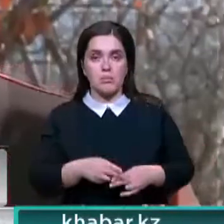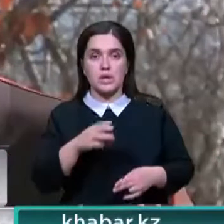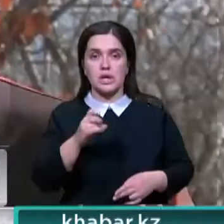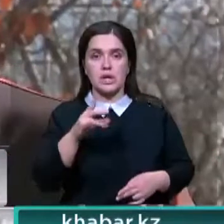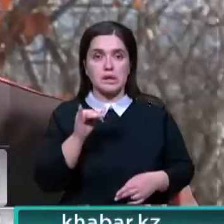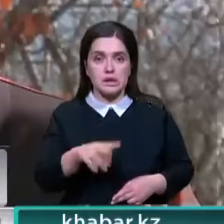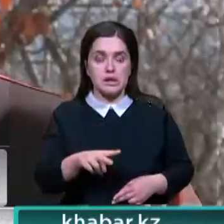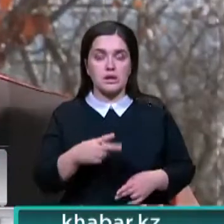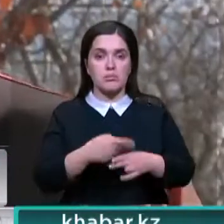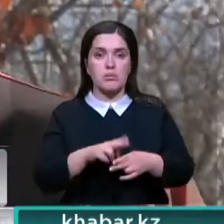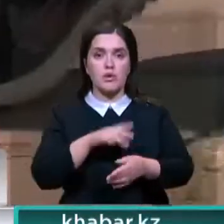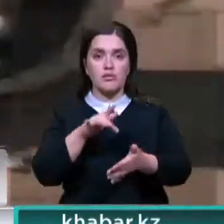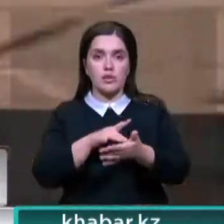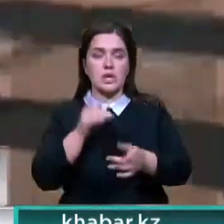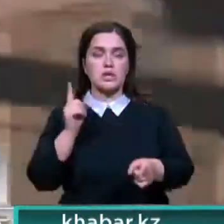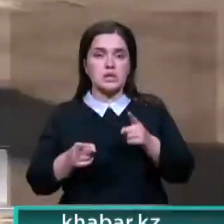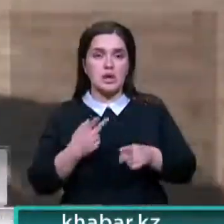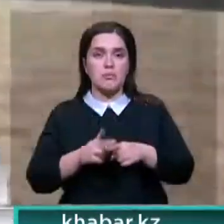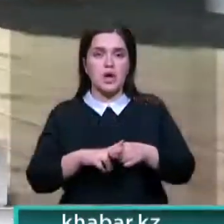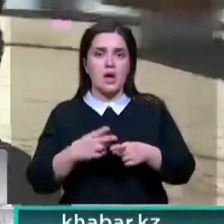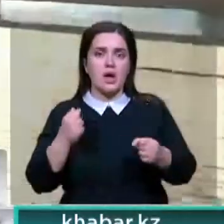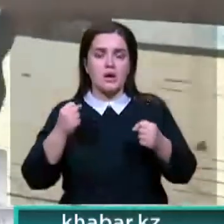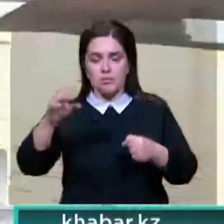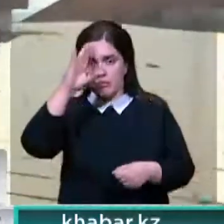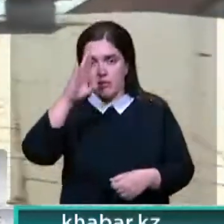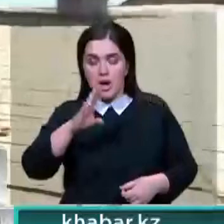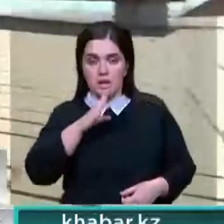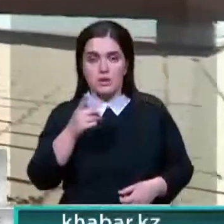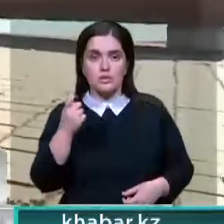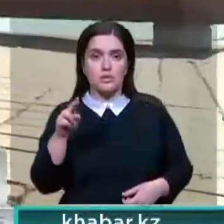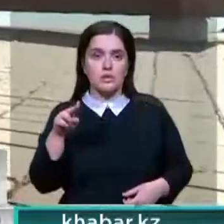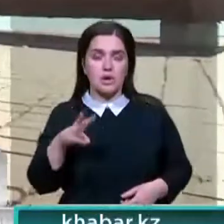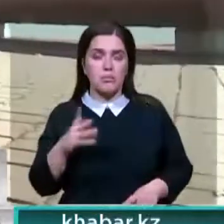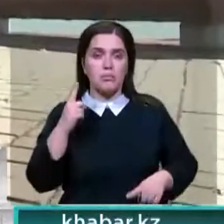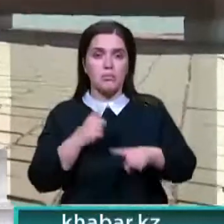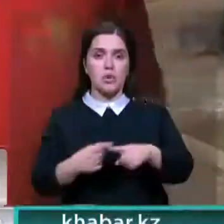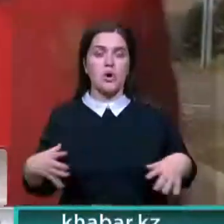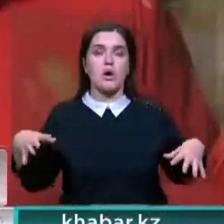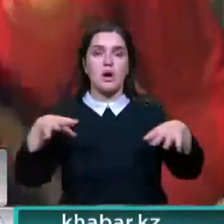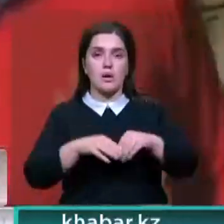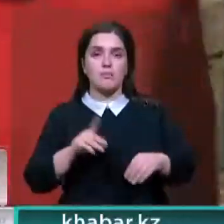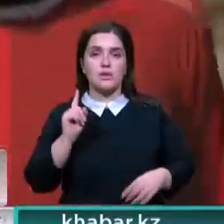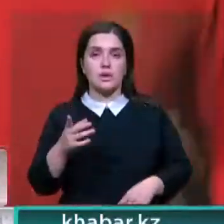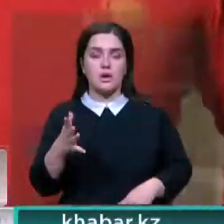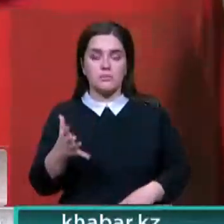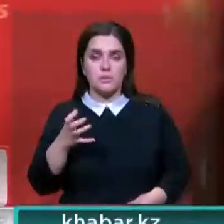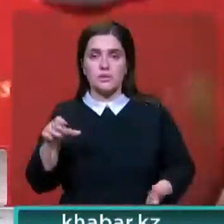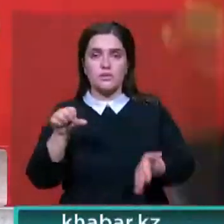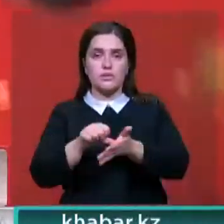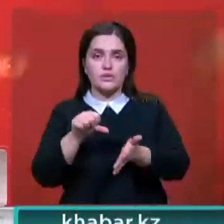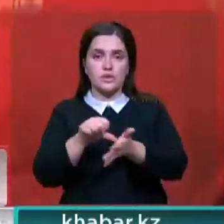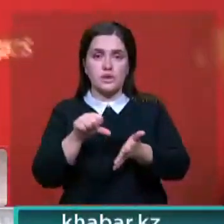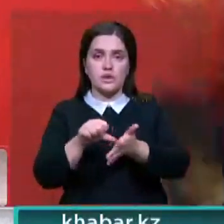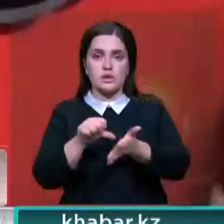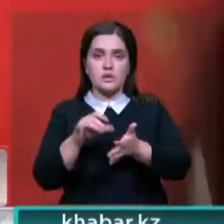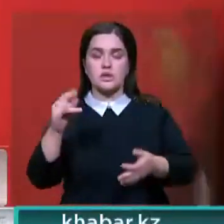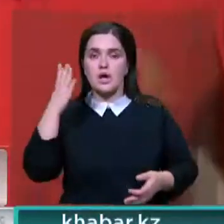лукавит. В регионах действительно крепкие ребята. Челлендж 100 километров плюс объединил полторы тысячи участников. А бегуны